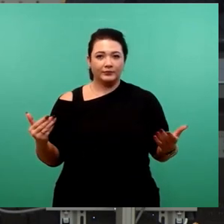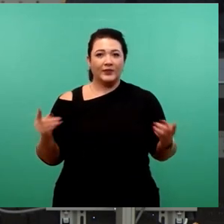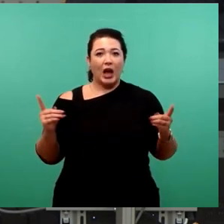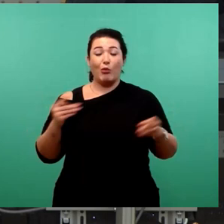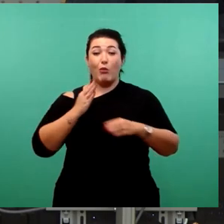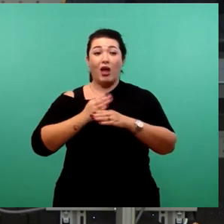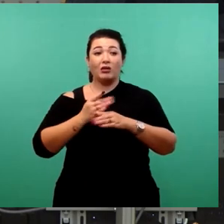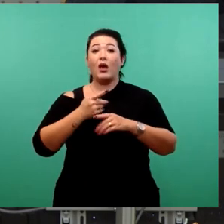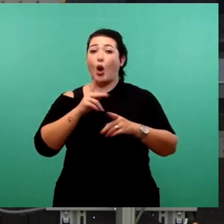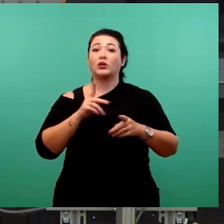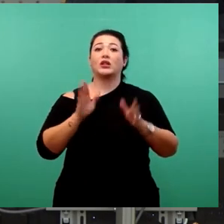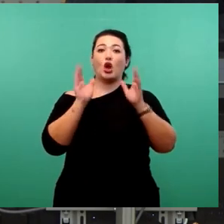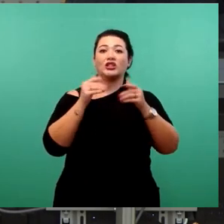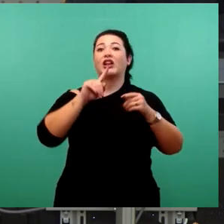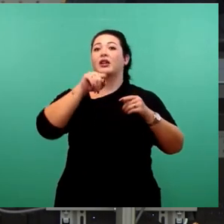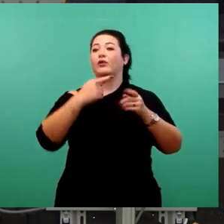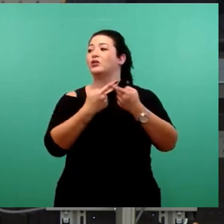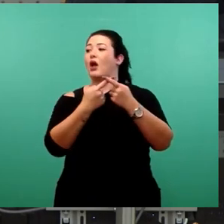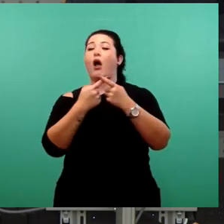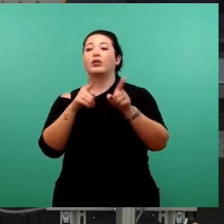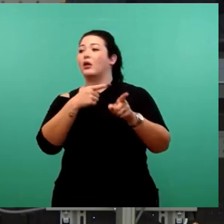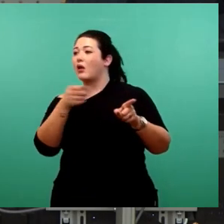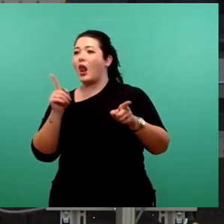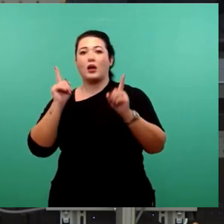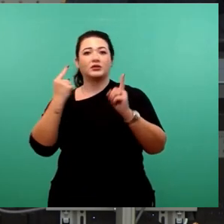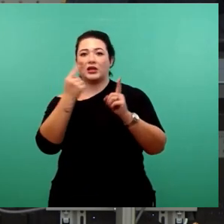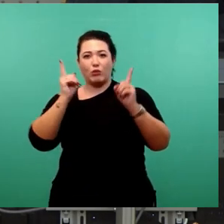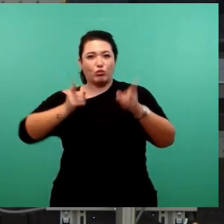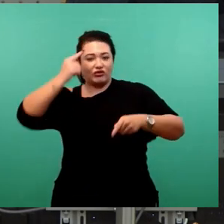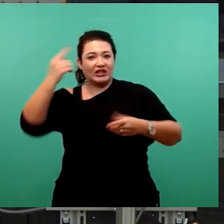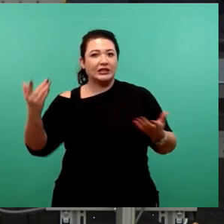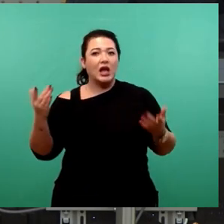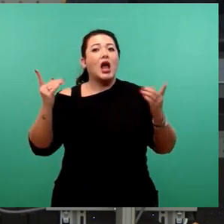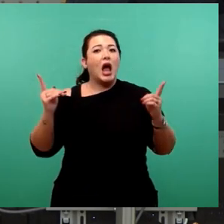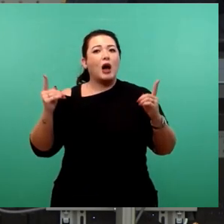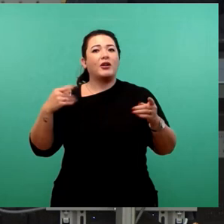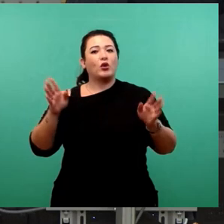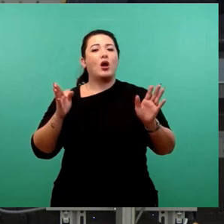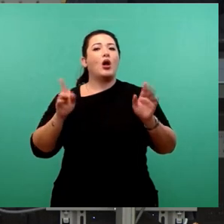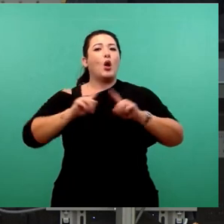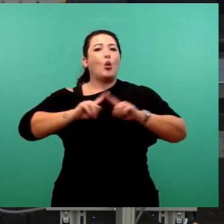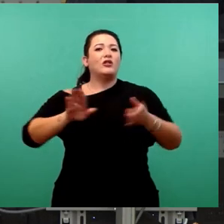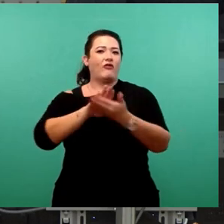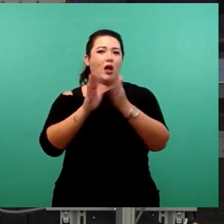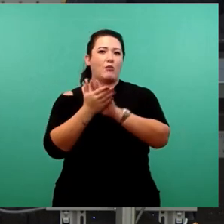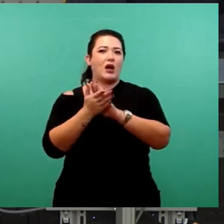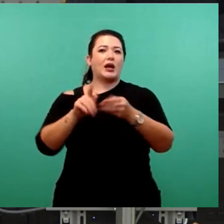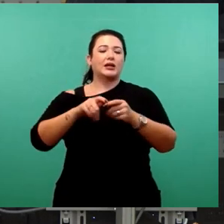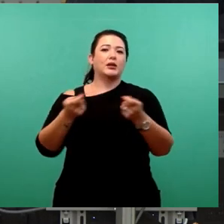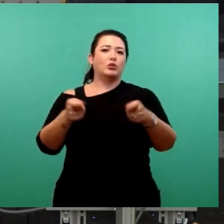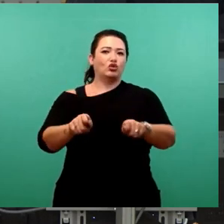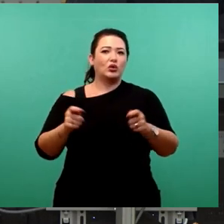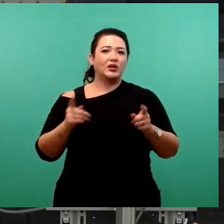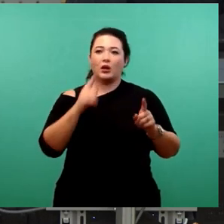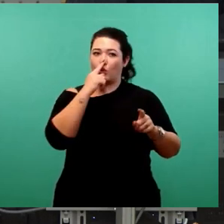Konservativen und alle anderen hier in dem Raum selber machen. Ich glaube, gibt einen Unvereinbarkeitsbeschluss auf Bundesebene der CDU, nicht nur mit der AfD,